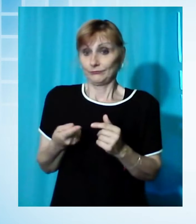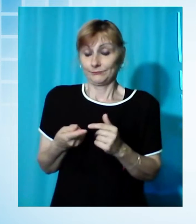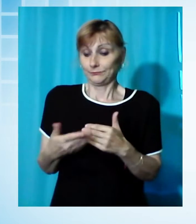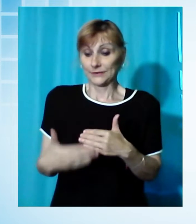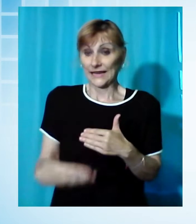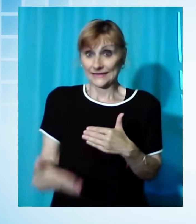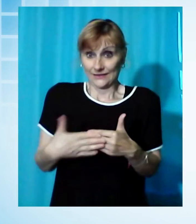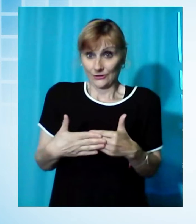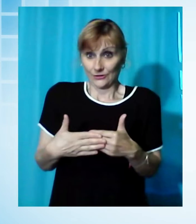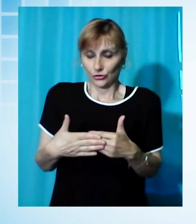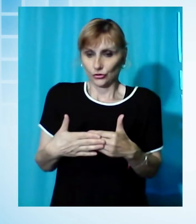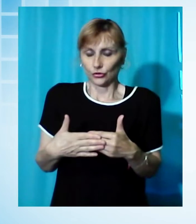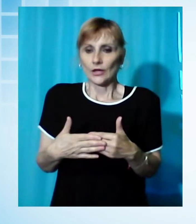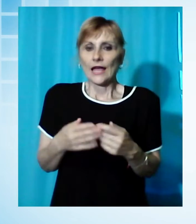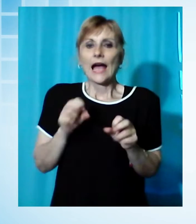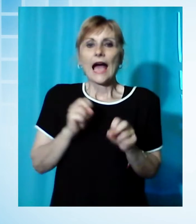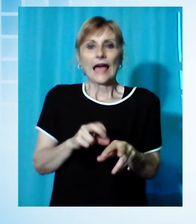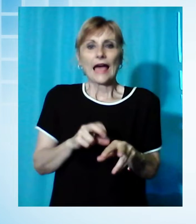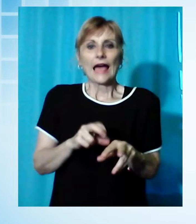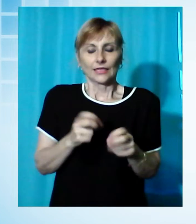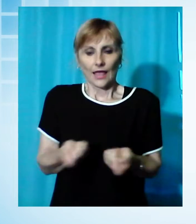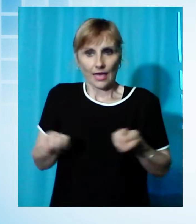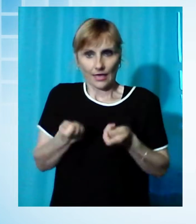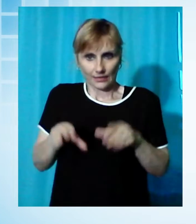sono ricominciati anche quelli della pugilistica lucchese.